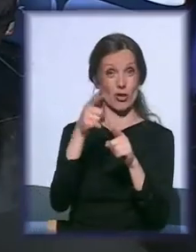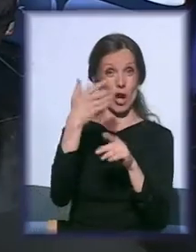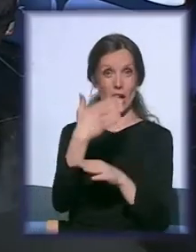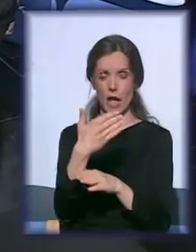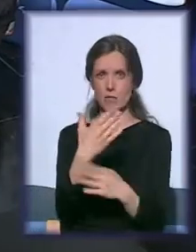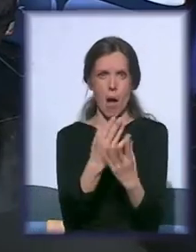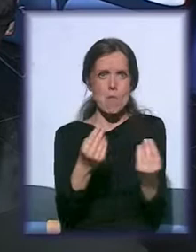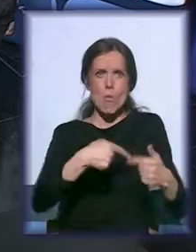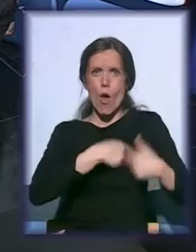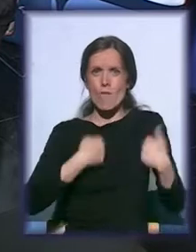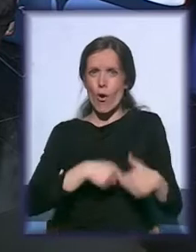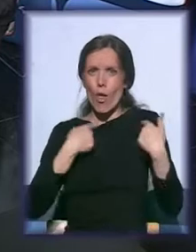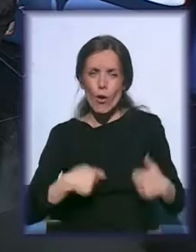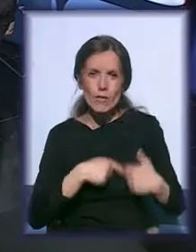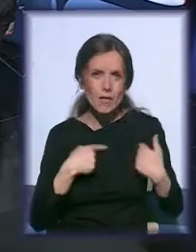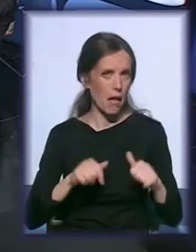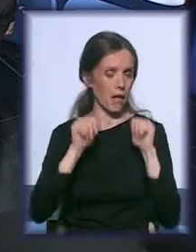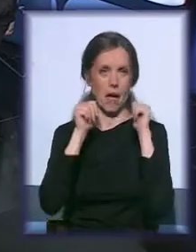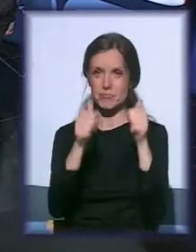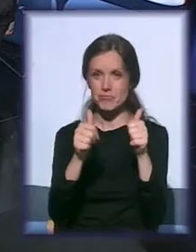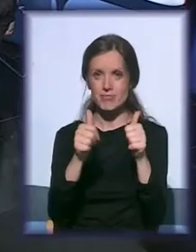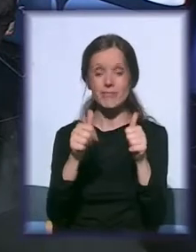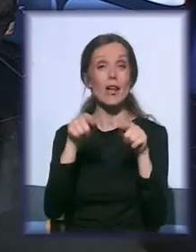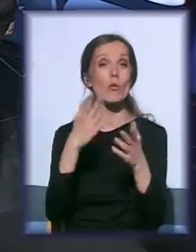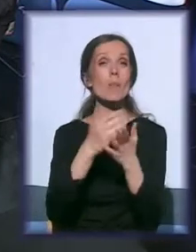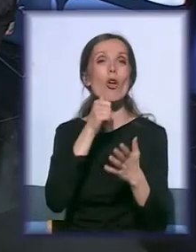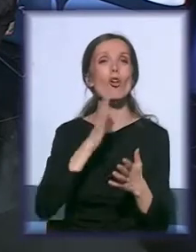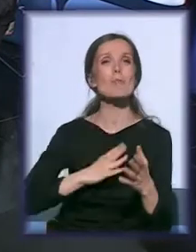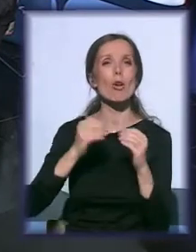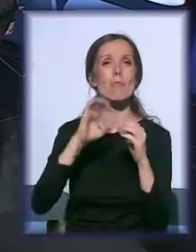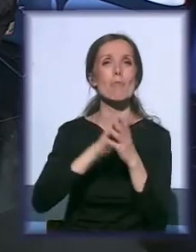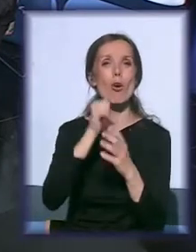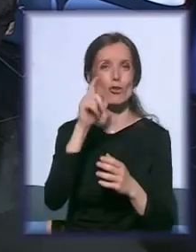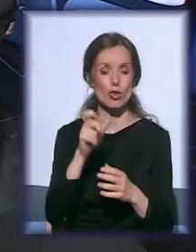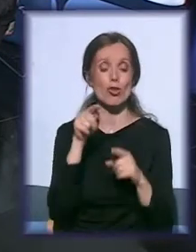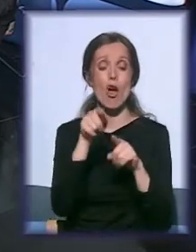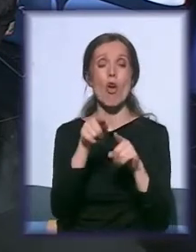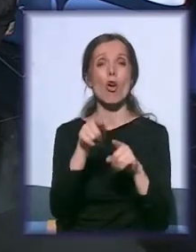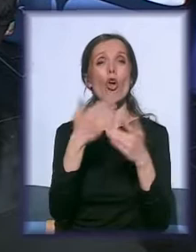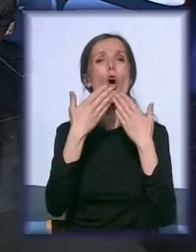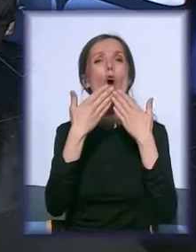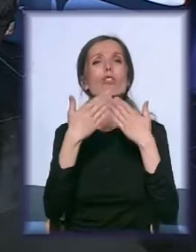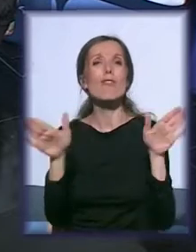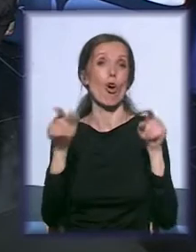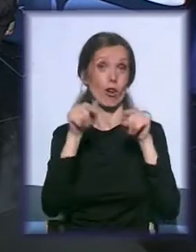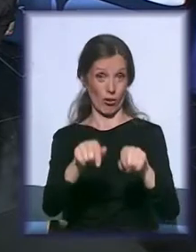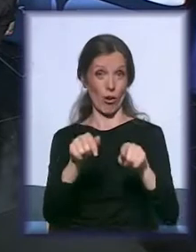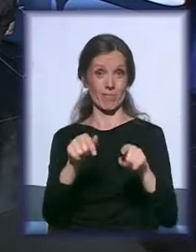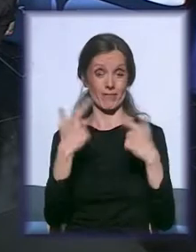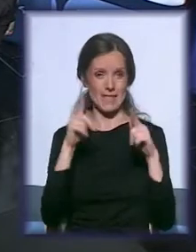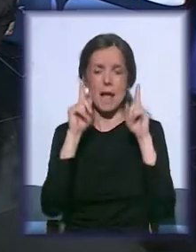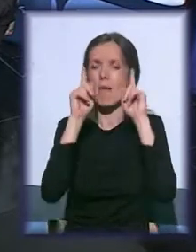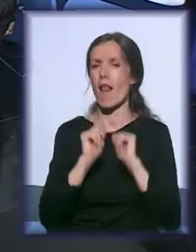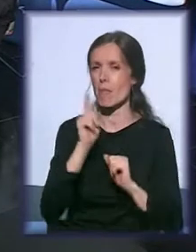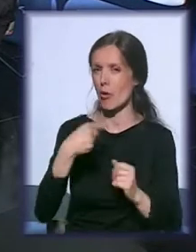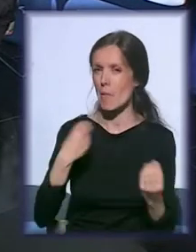volontera. Fantastično. Sa nama je bio i gospodin Božić koji otvorio samo dešavanje. Ali moram